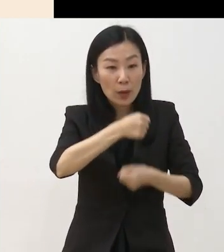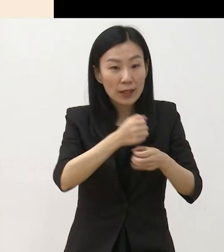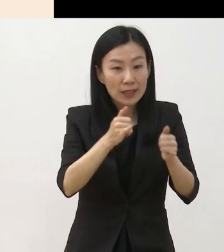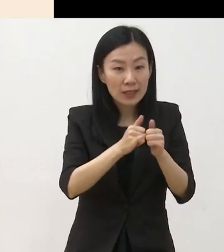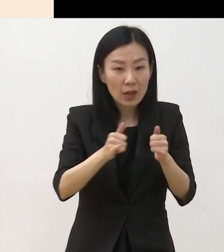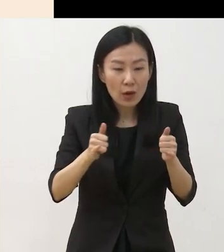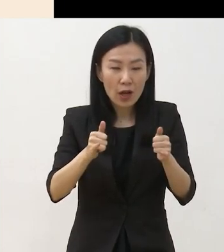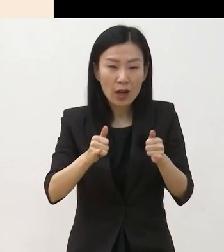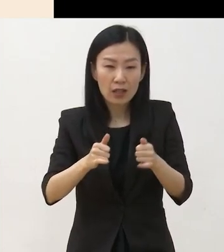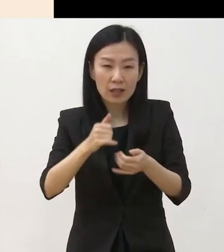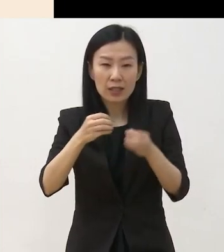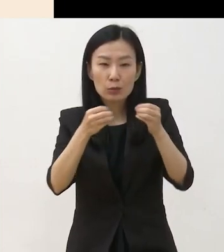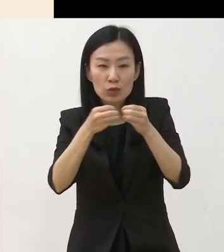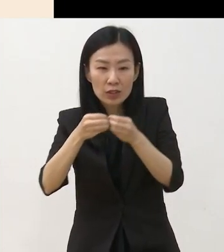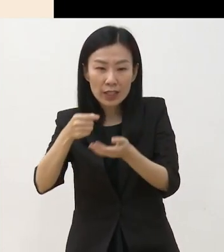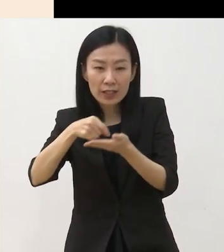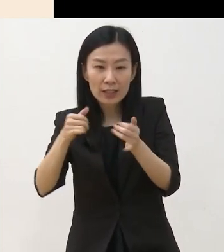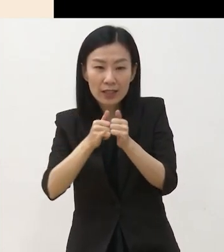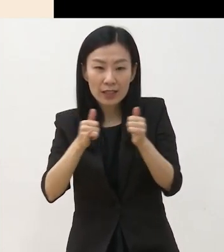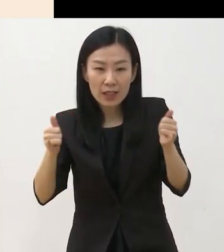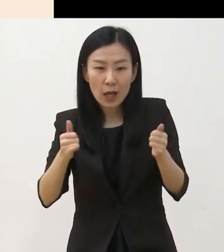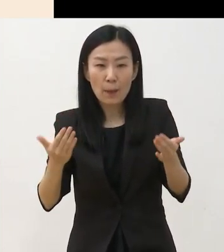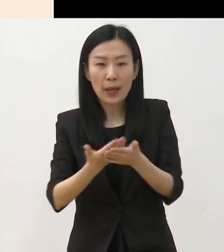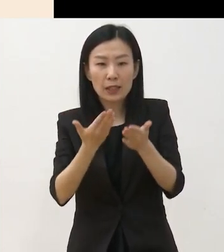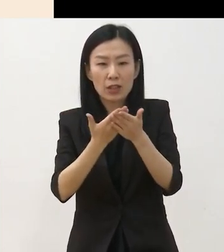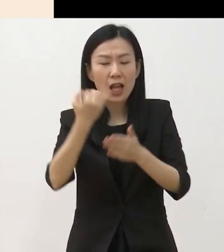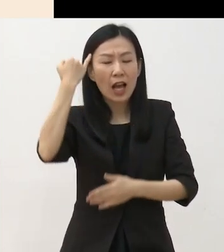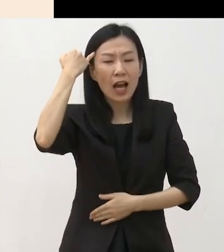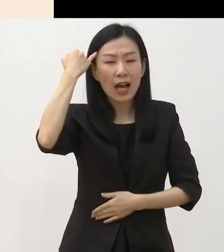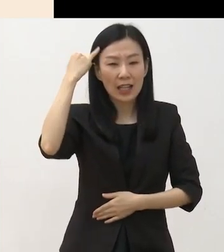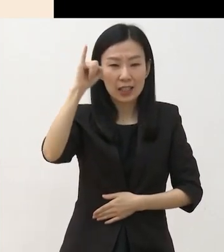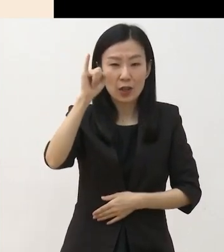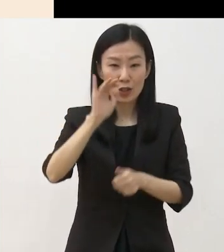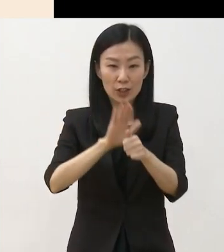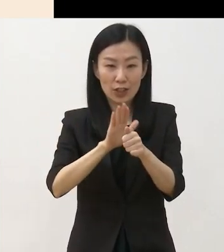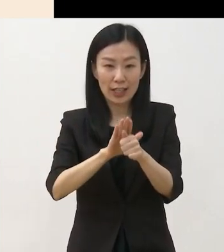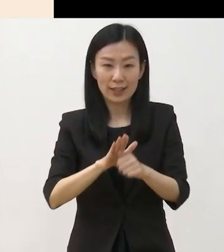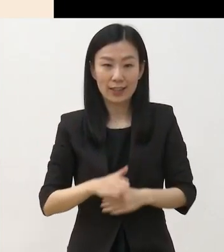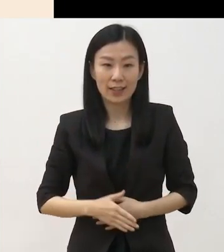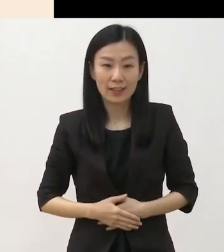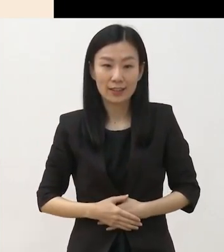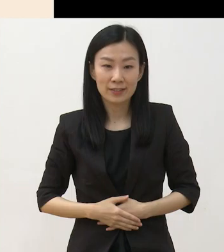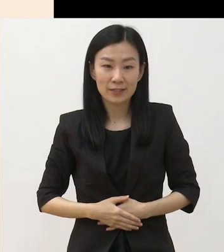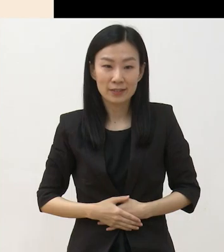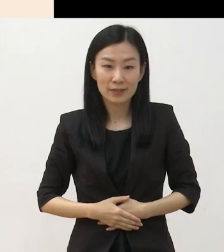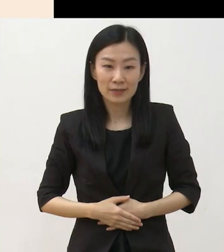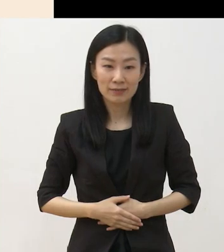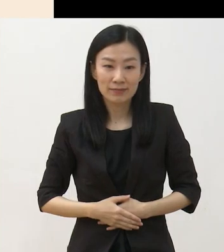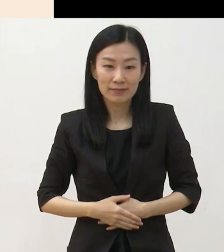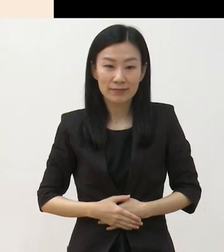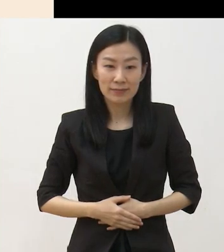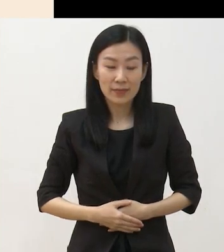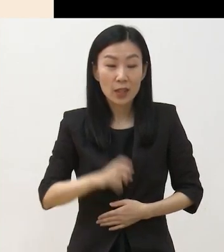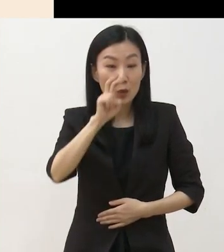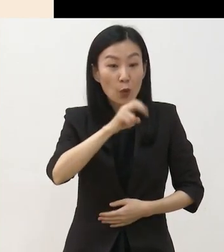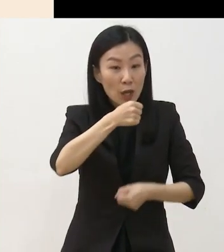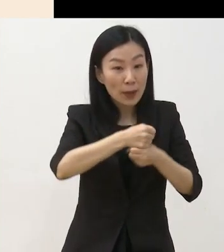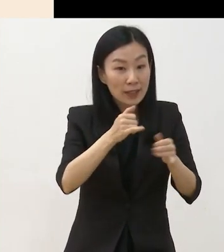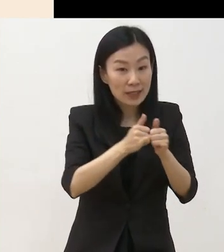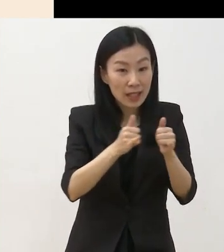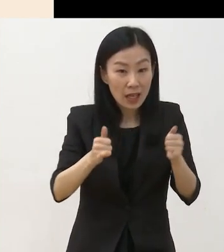아이디어를 발전시킬 수 있도록 지원합니다 작곡가 1인과 극작가 1인이 팀을 구성해서